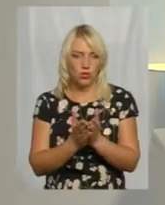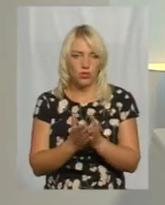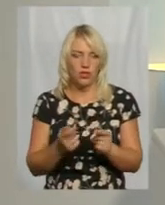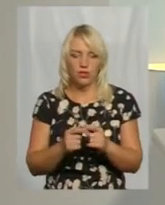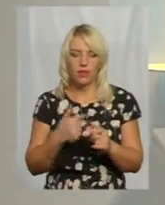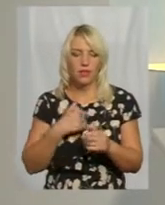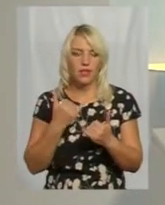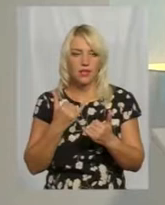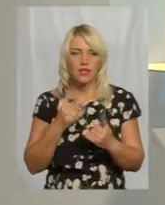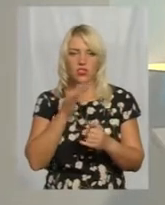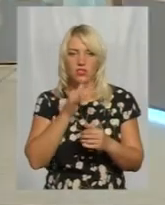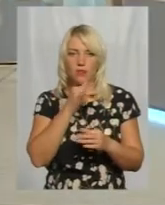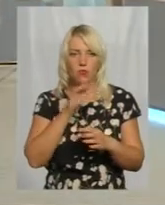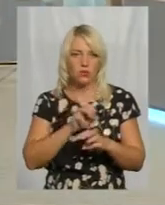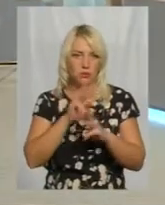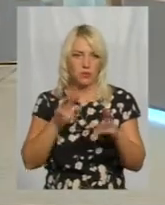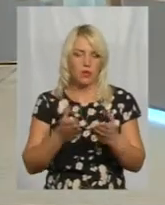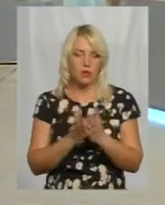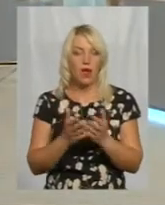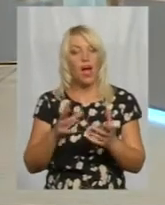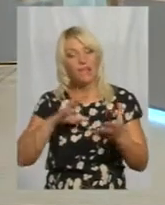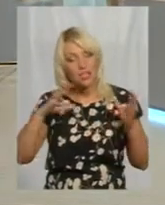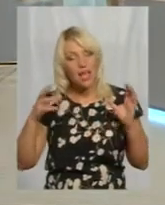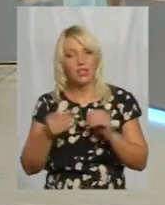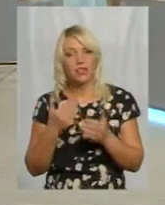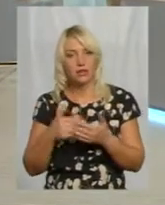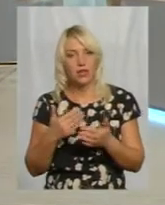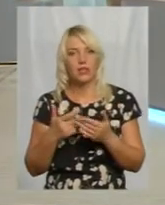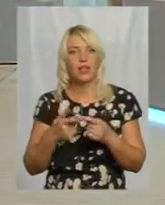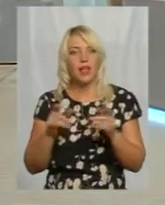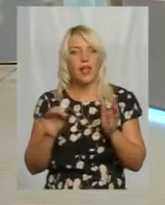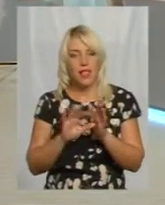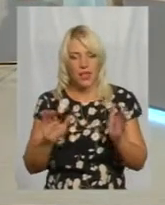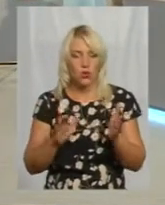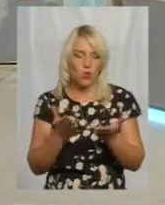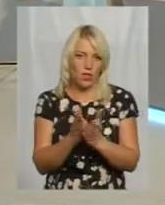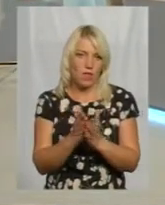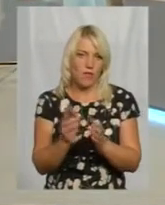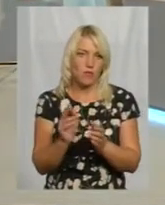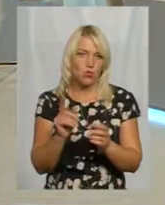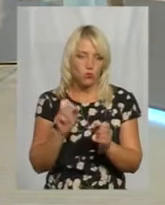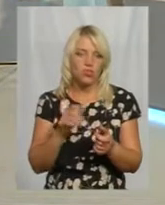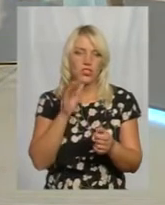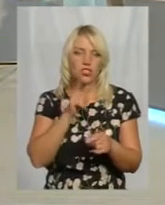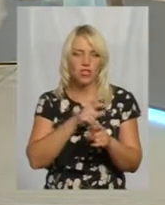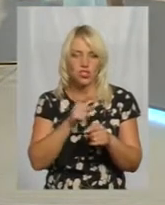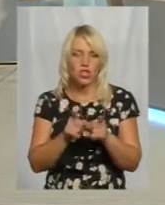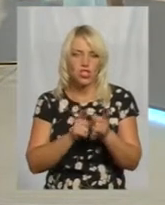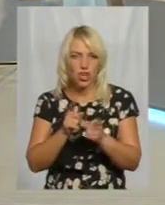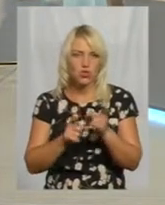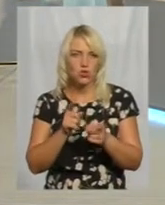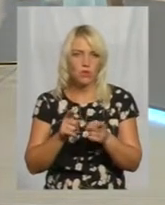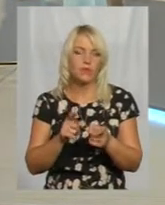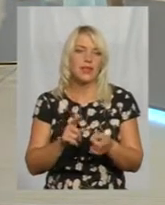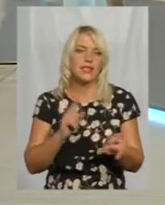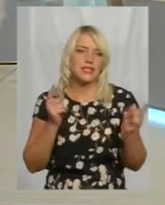бо крім того, що є... А чи можна взагалі вважати, що дійсно електронні версії можуть з часу замінити? Взагалі-то